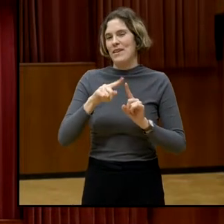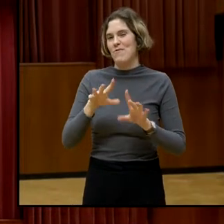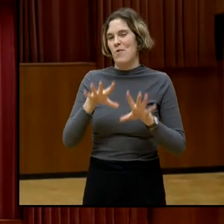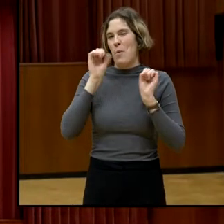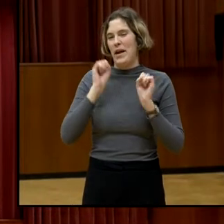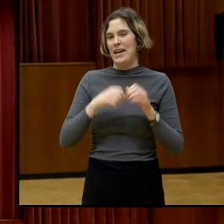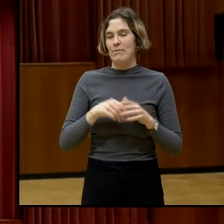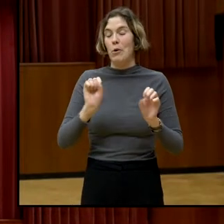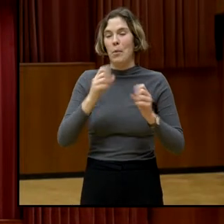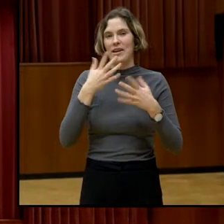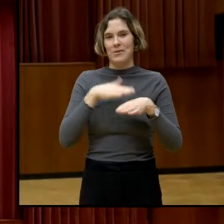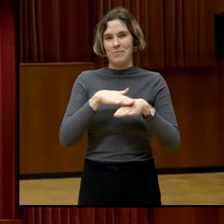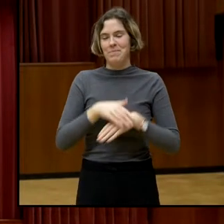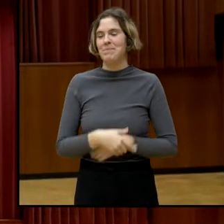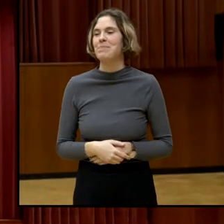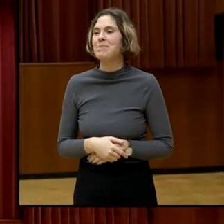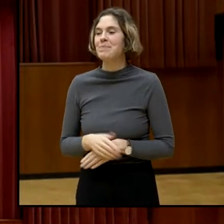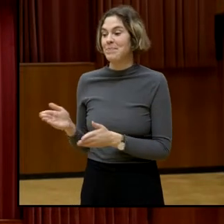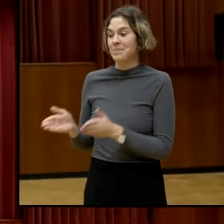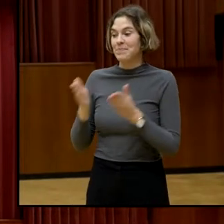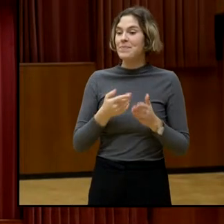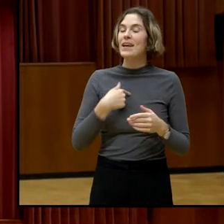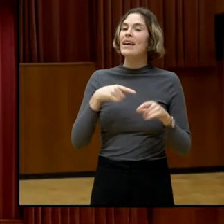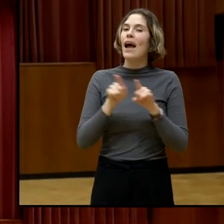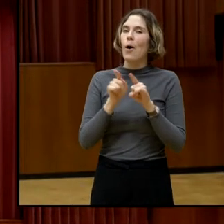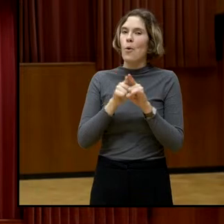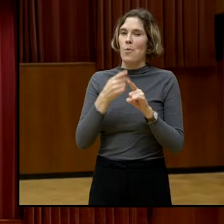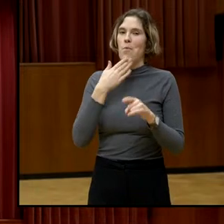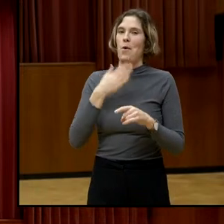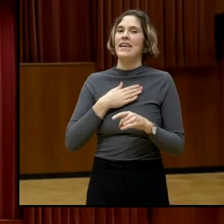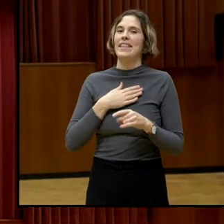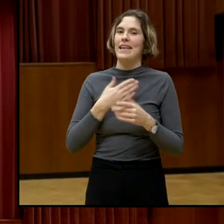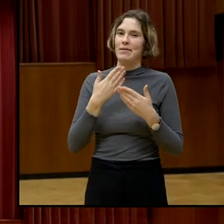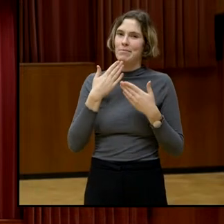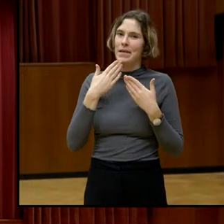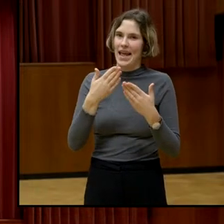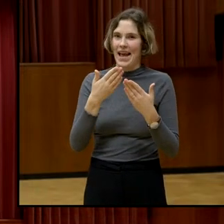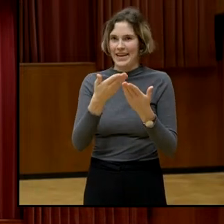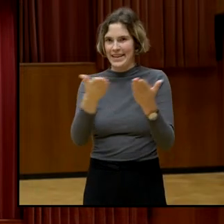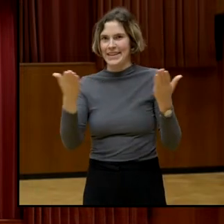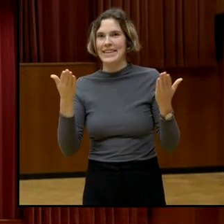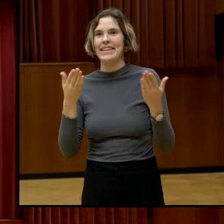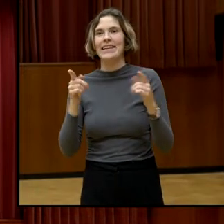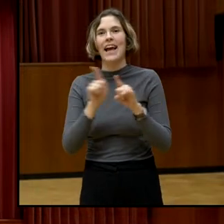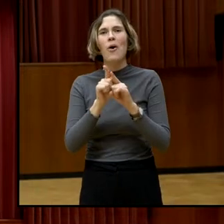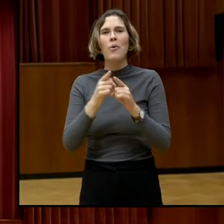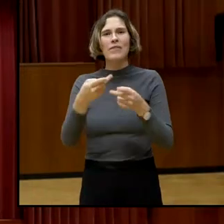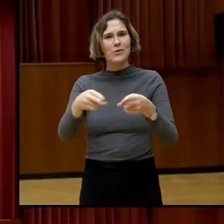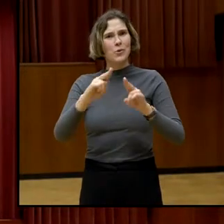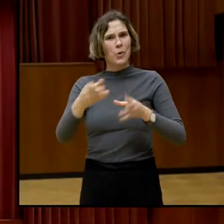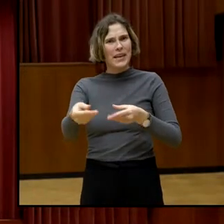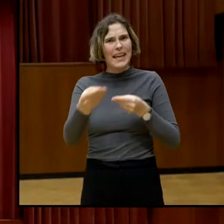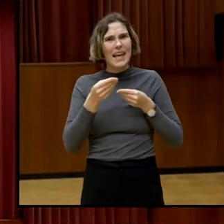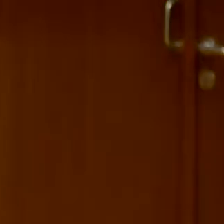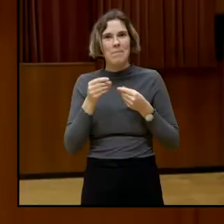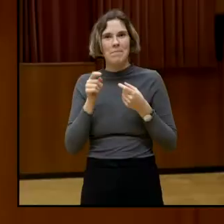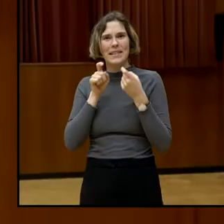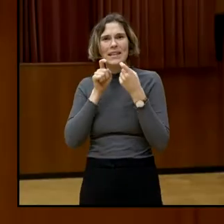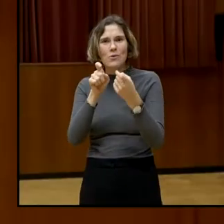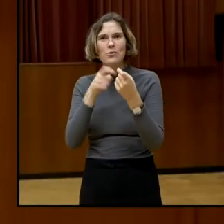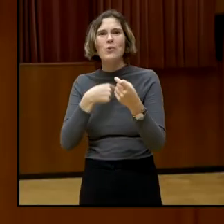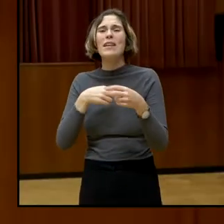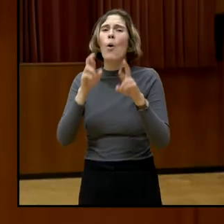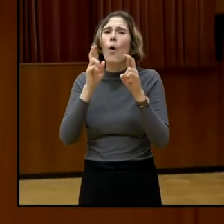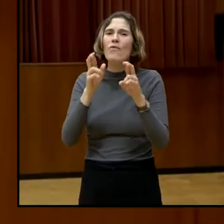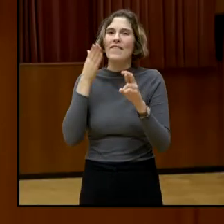Ja, ich möchte mich auch bedanken, das Zurückgeben für die Diskussion und ich hoffe, dass sie noch weitergeht. danke auch